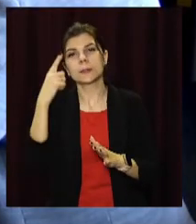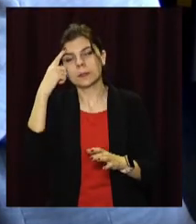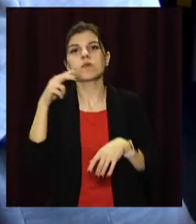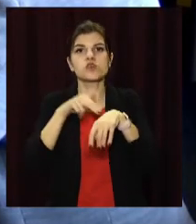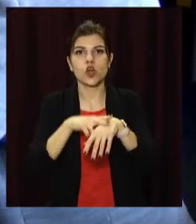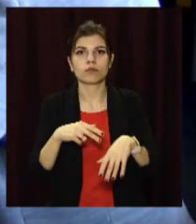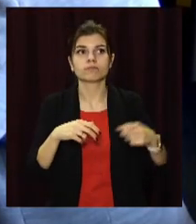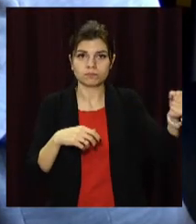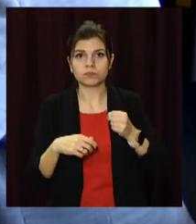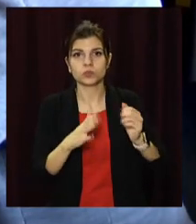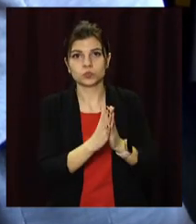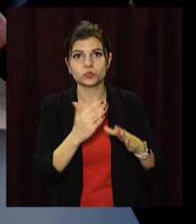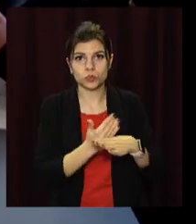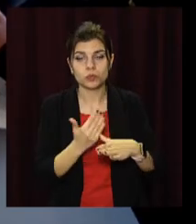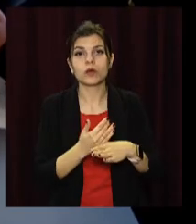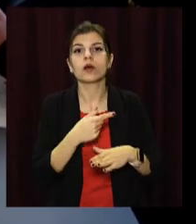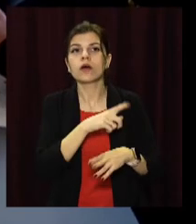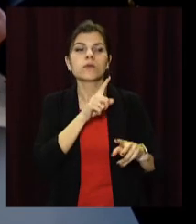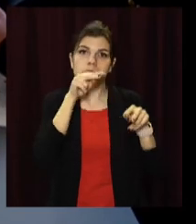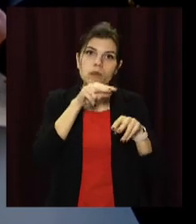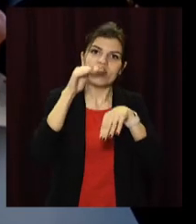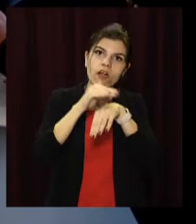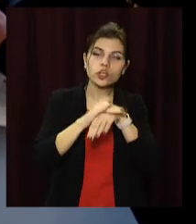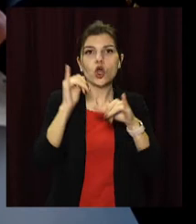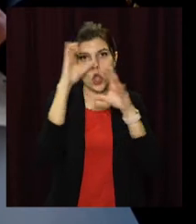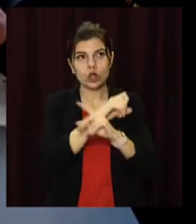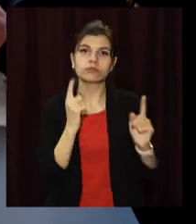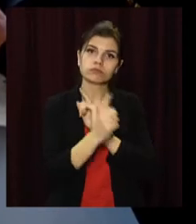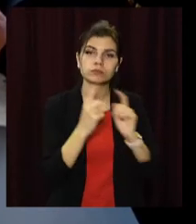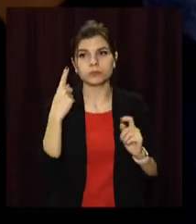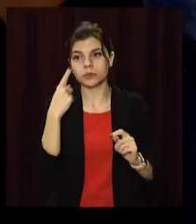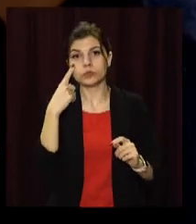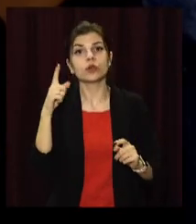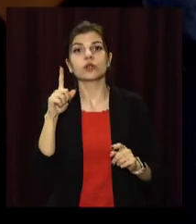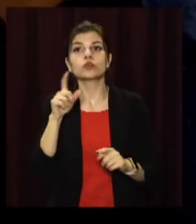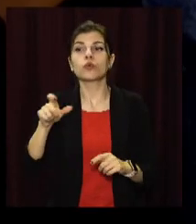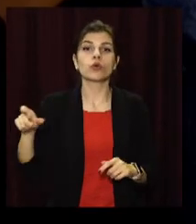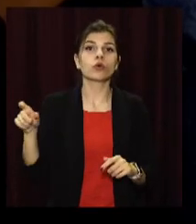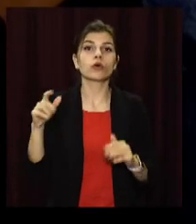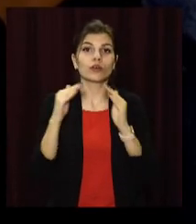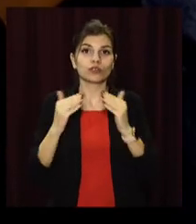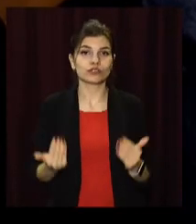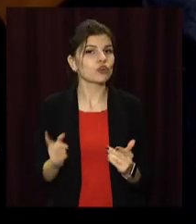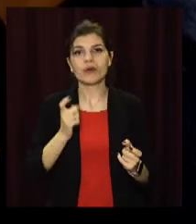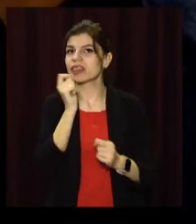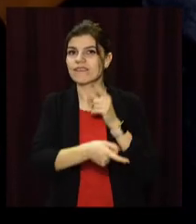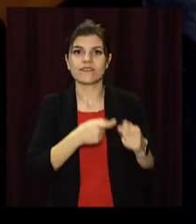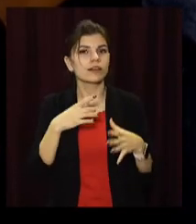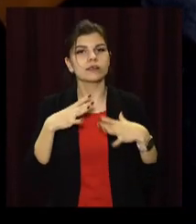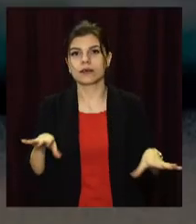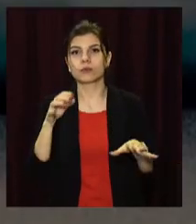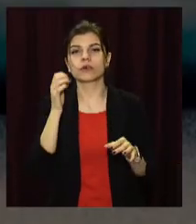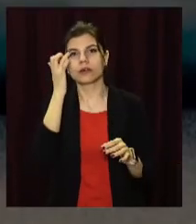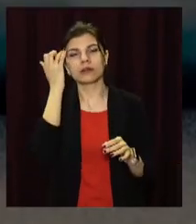поліцію. Зокрема, домовилися про патрулювання ввечері і вночі. Слідкують, аби жителі прилеглих бутинків не викидали побутові